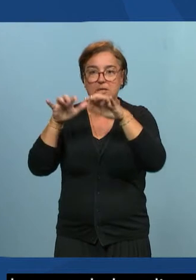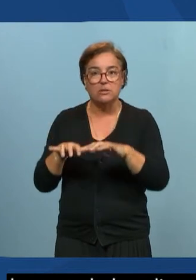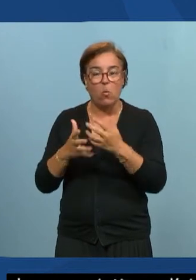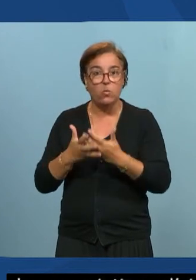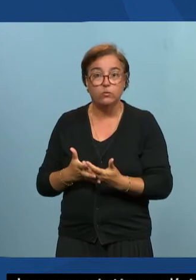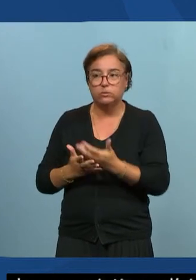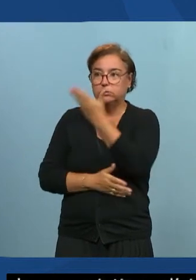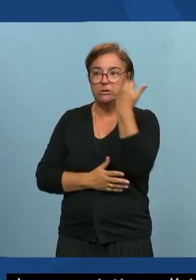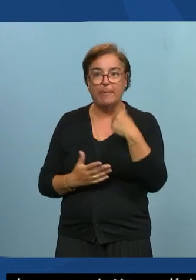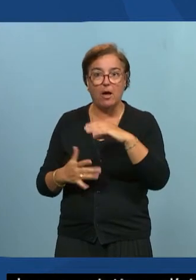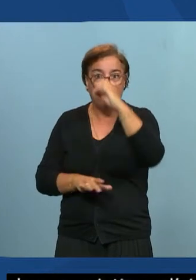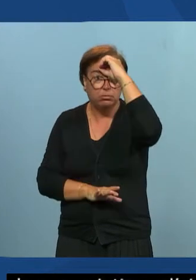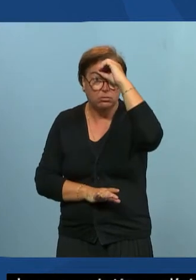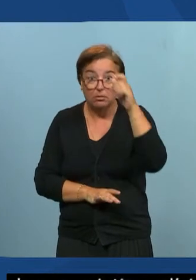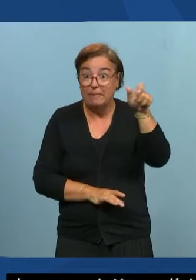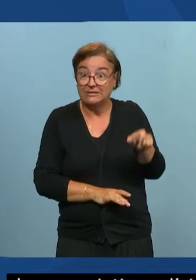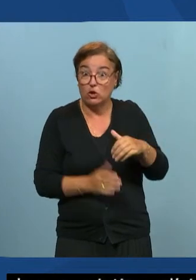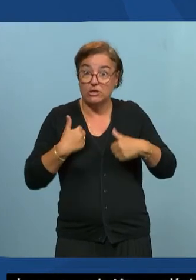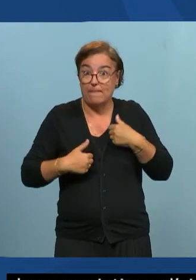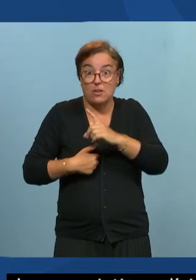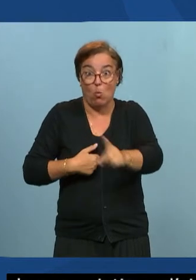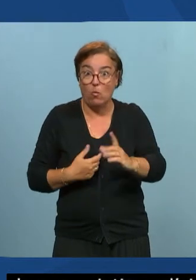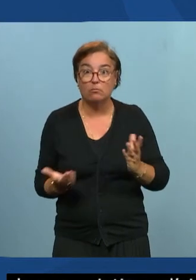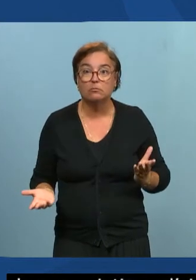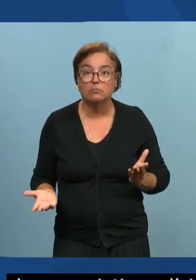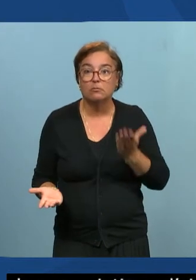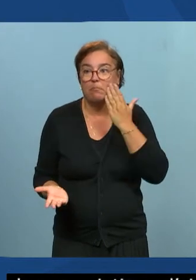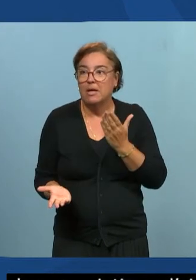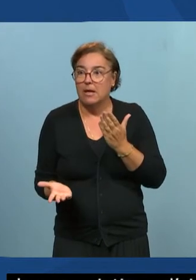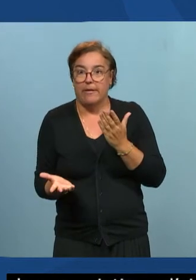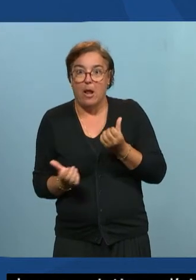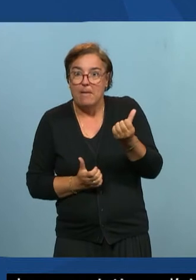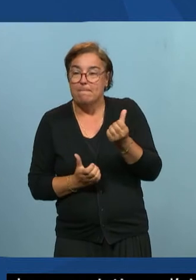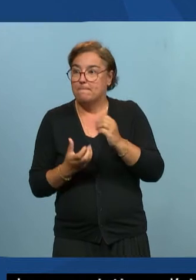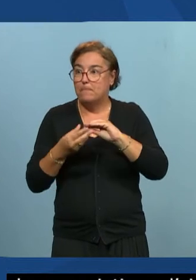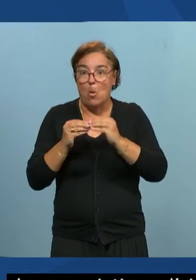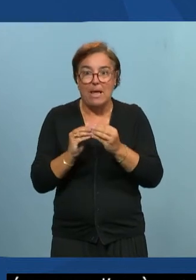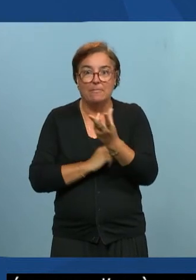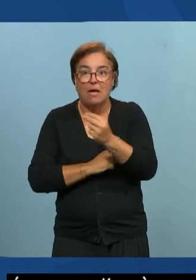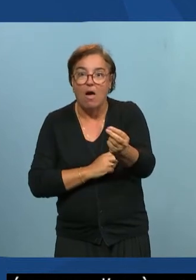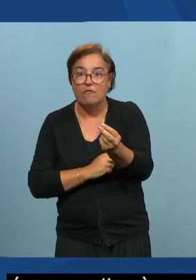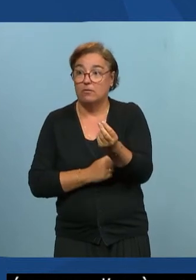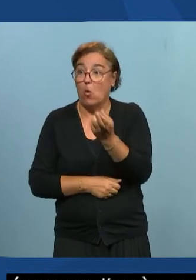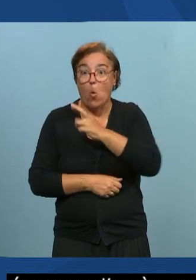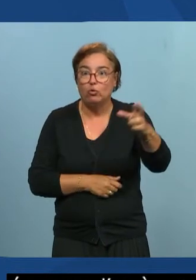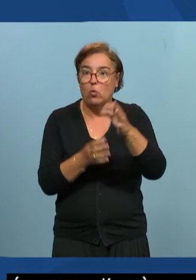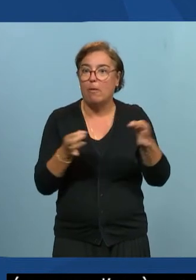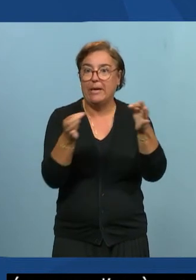Ce ne sont pas des personnes handicapées. Ce sont des personnes qui peuvent avoir des problèmes graves avec des renvois en zone de guerre.